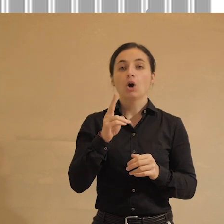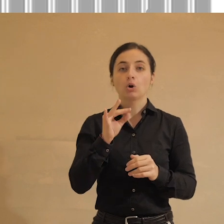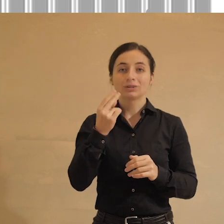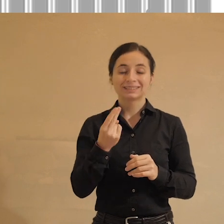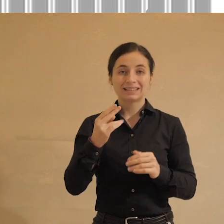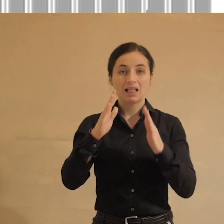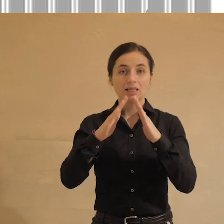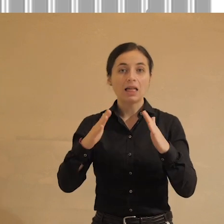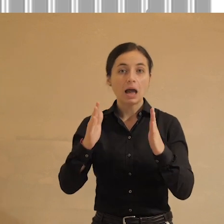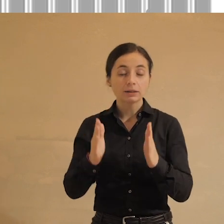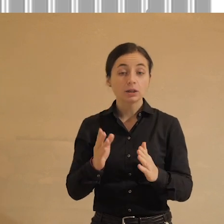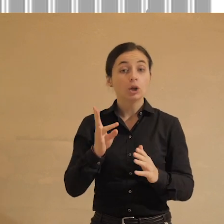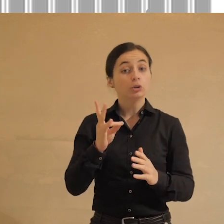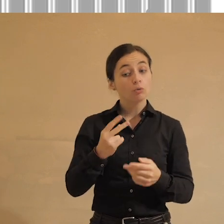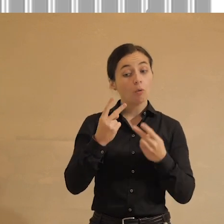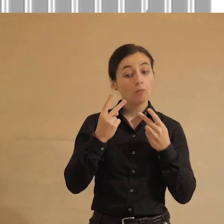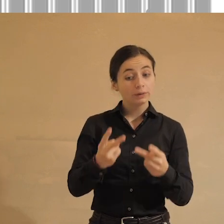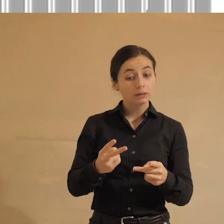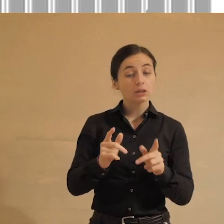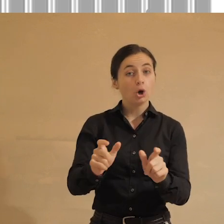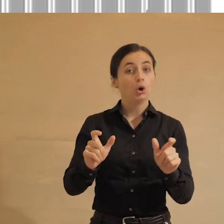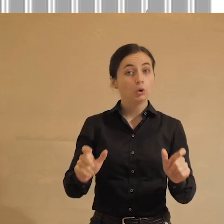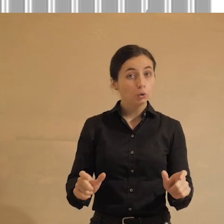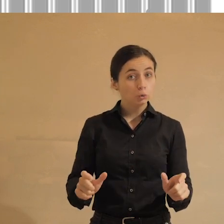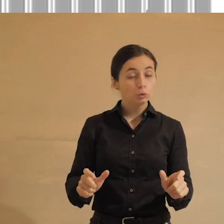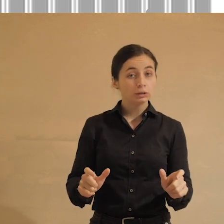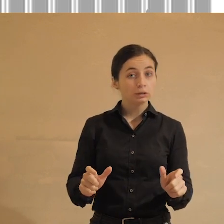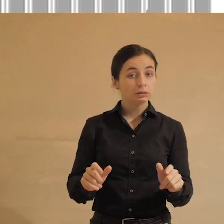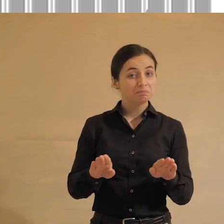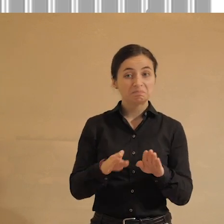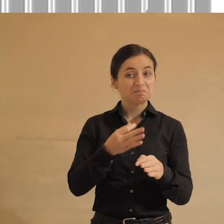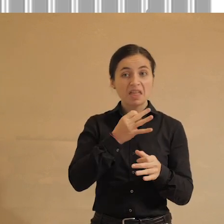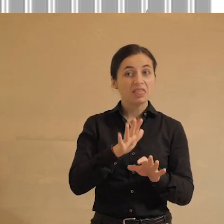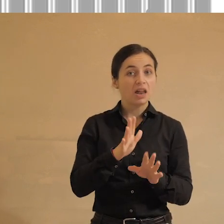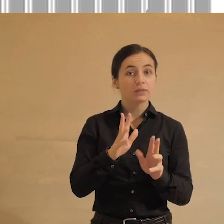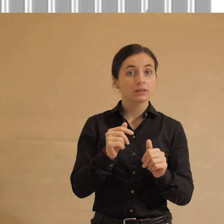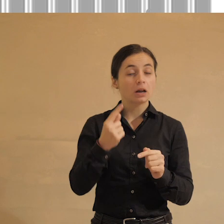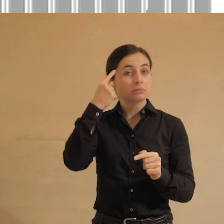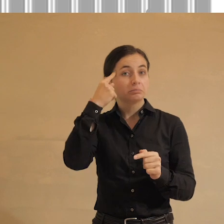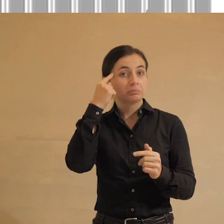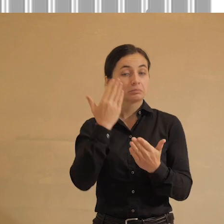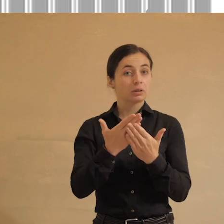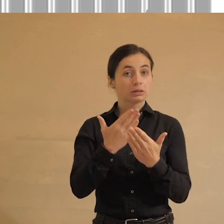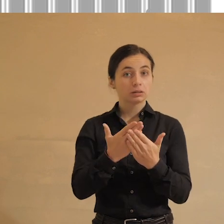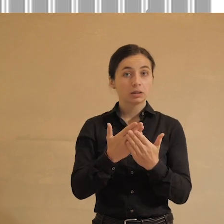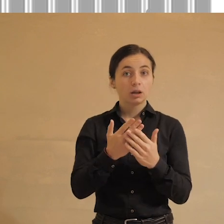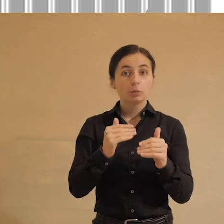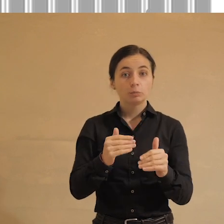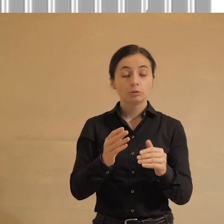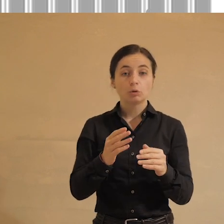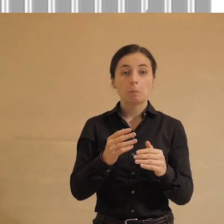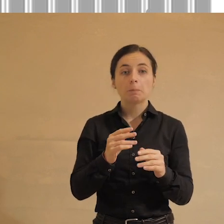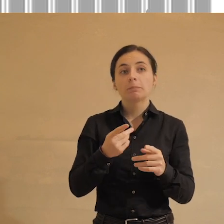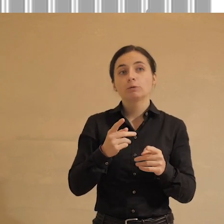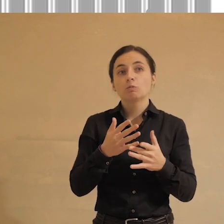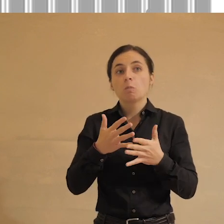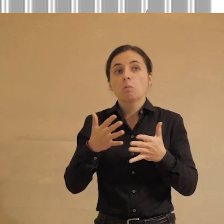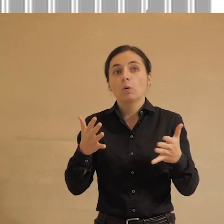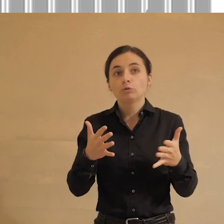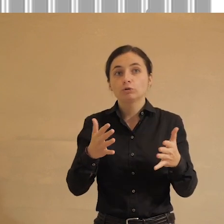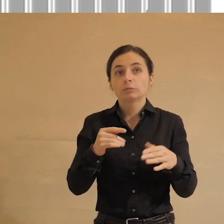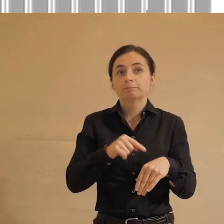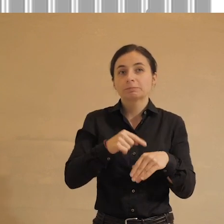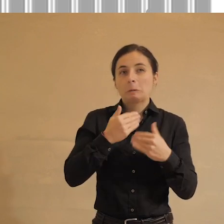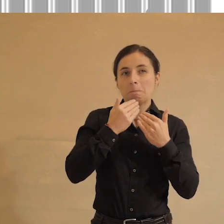а также не цифровым. Но, видите, на самом деле людям это совсем не так нравится, как может показаться. Почему Польша на последнем месте? Трудно сказать. Возникает